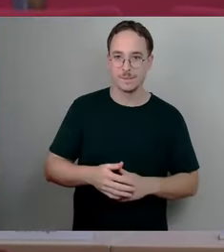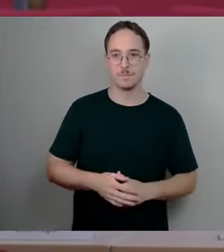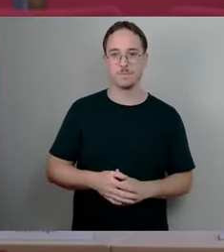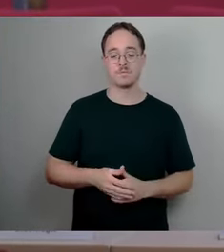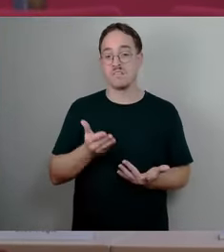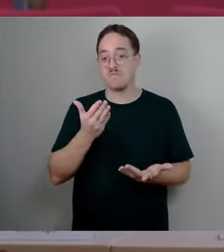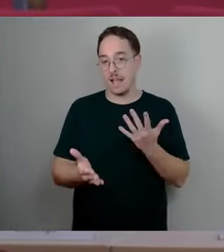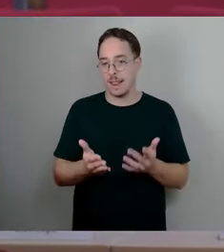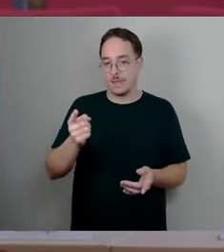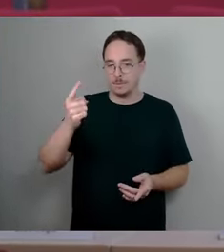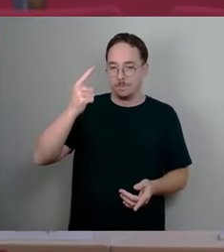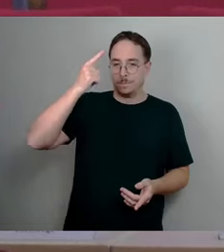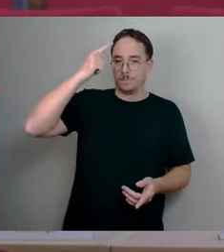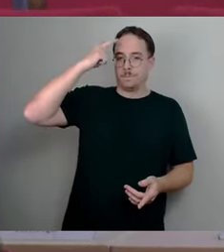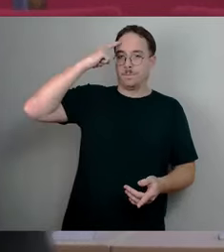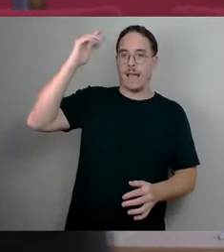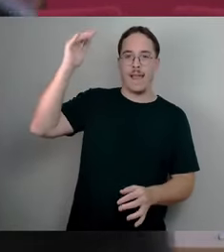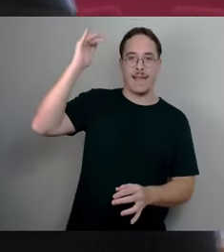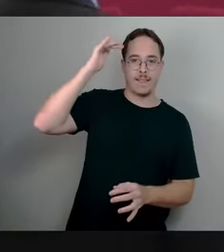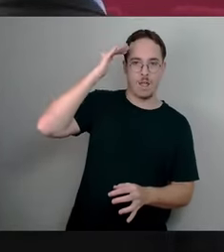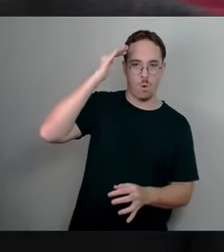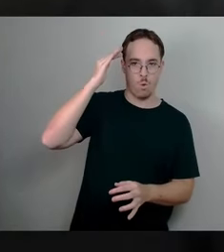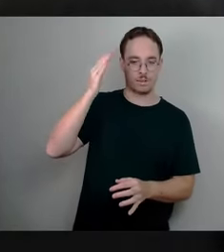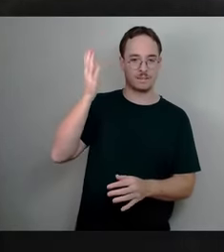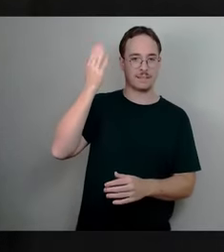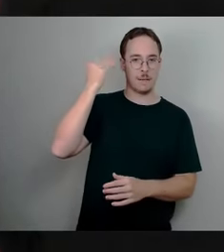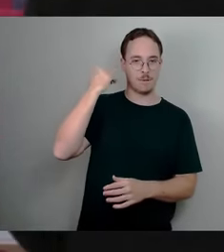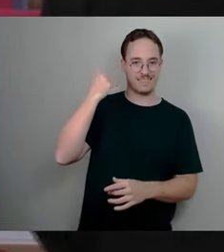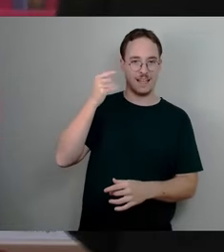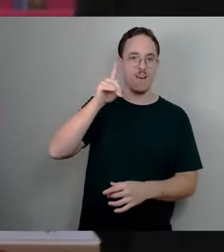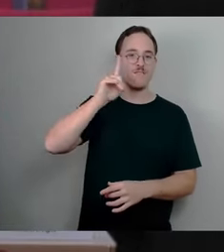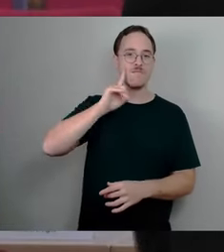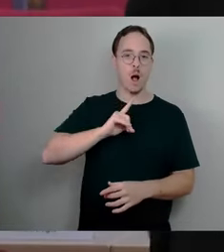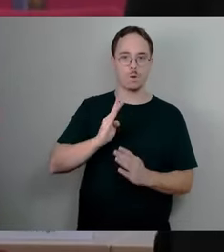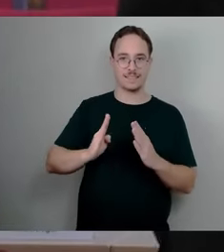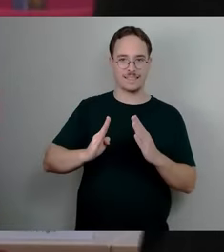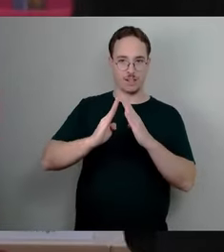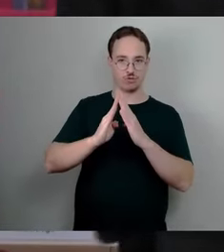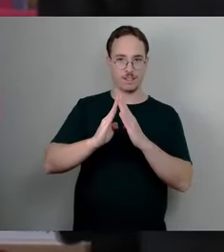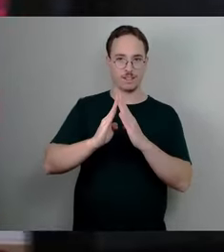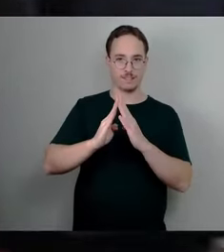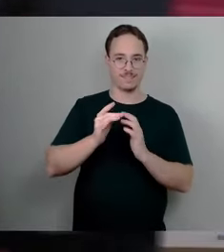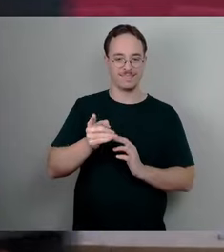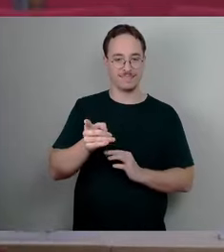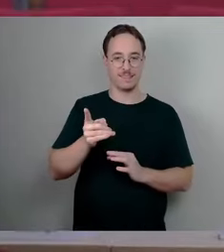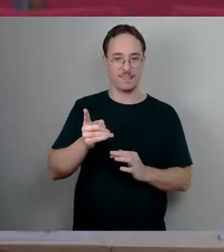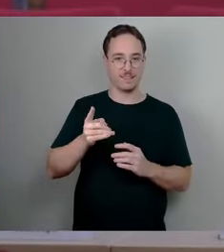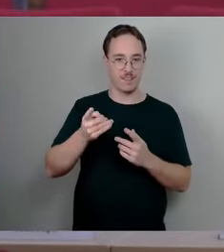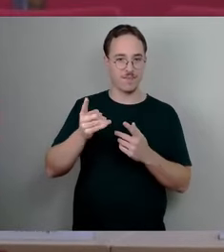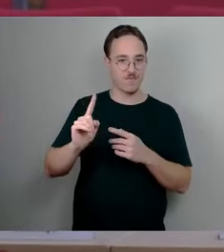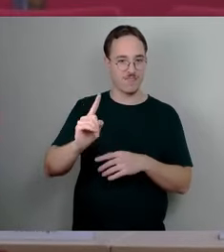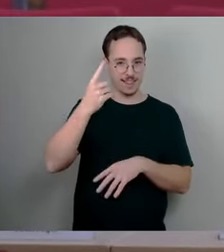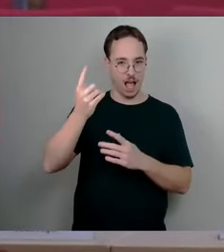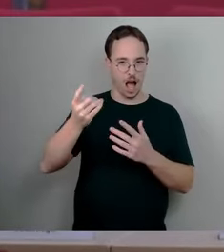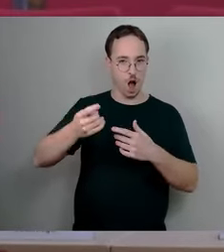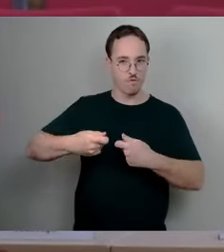der Frauenkirche zum Teil über Spendenuhren finanziert worden ist, wo ein kleines